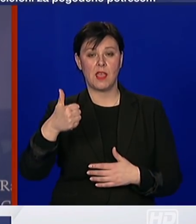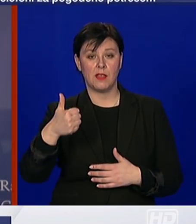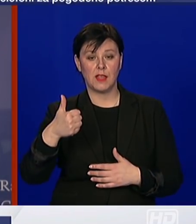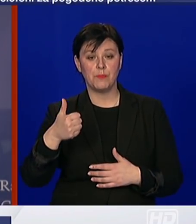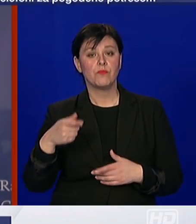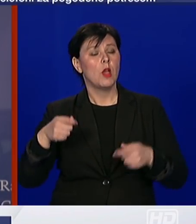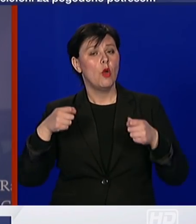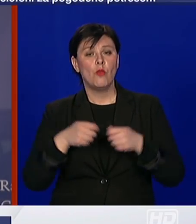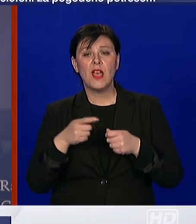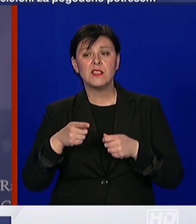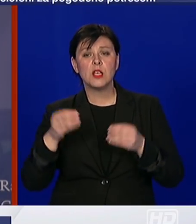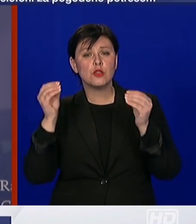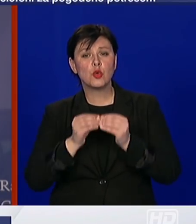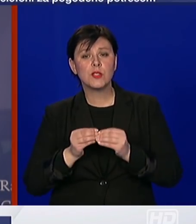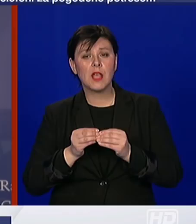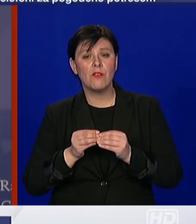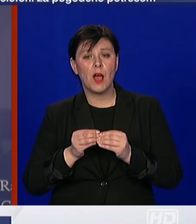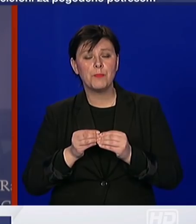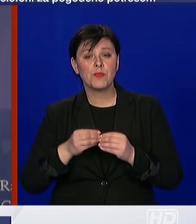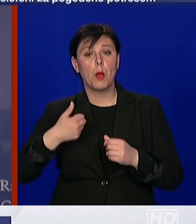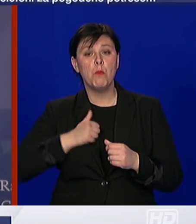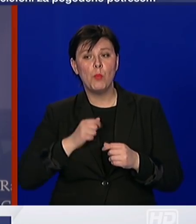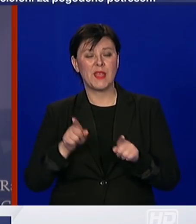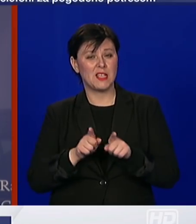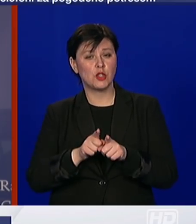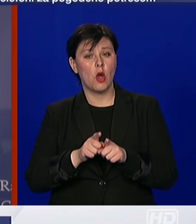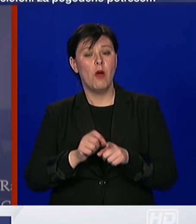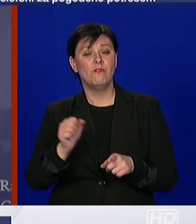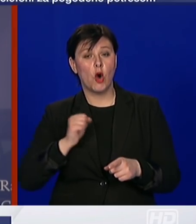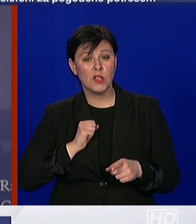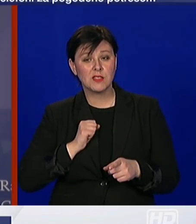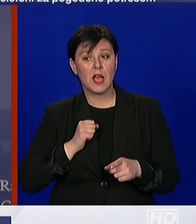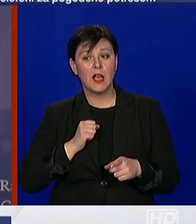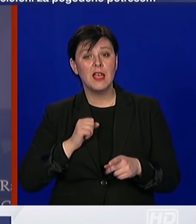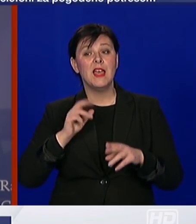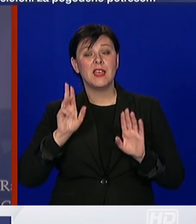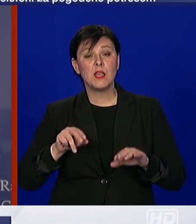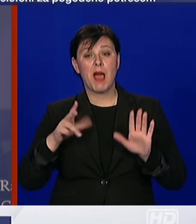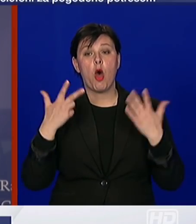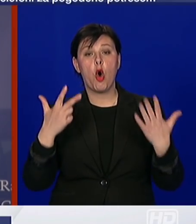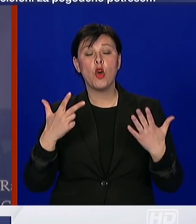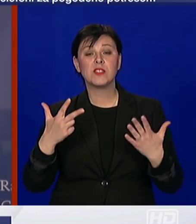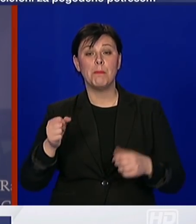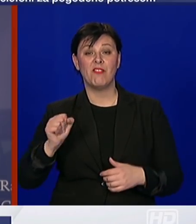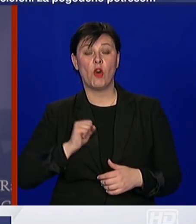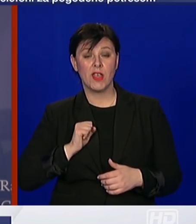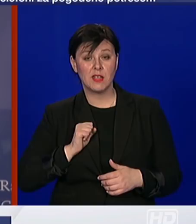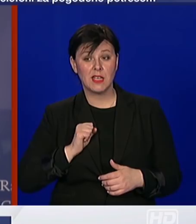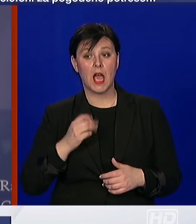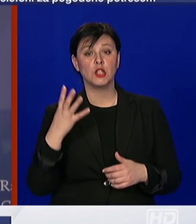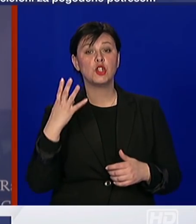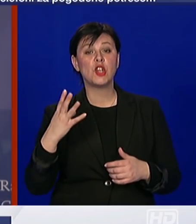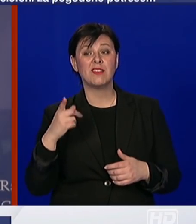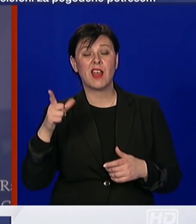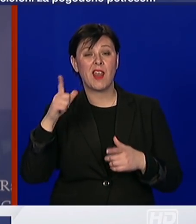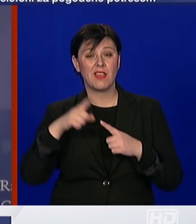sustava Ministarstva obrane i Hrvatske vojske, imamo pozitivnih 8 vojnika, od toga 4 u